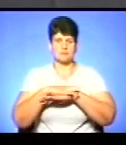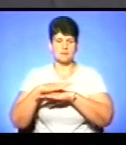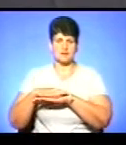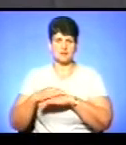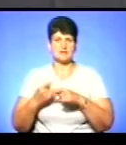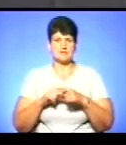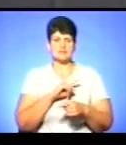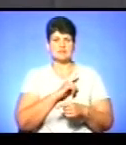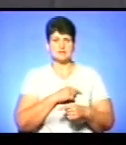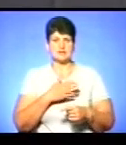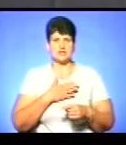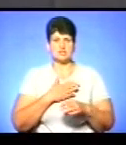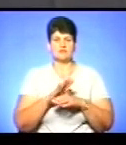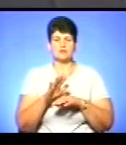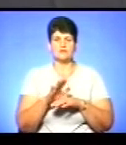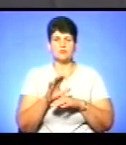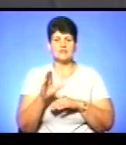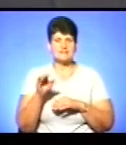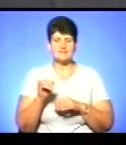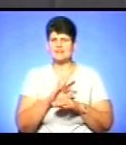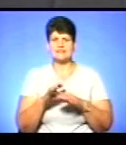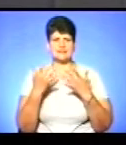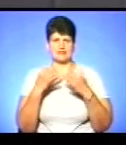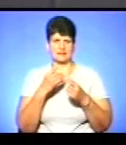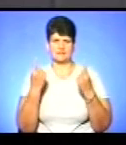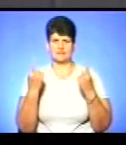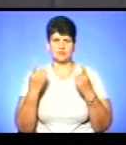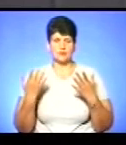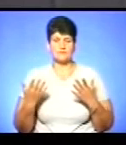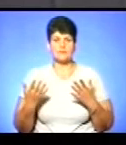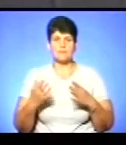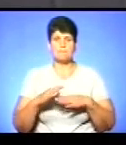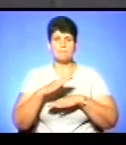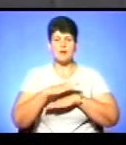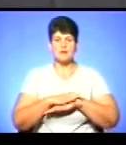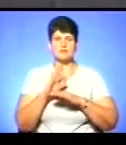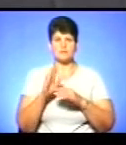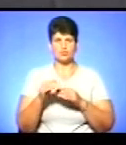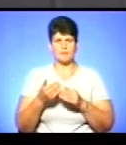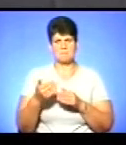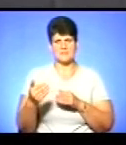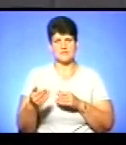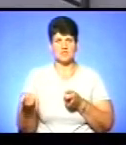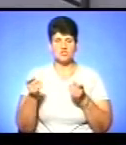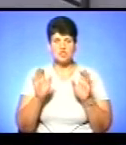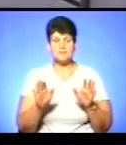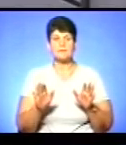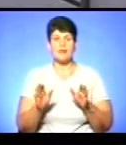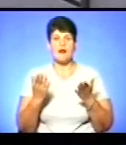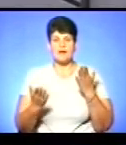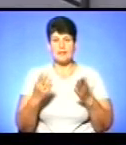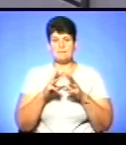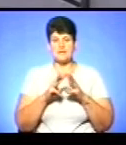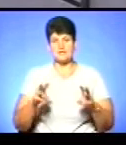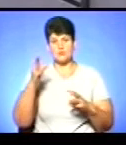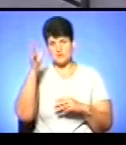виробництв не настільки висока, ось, то ще парти будуть значені пізніше. Але міністр